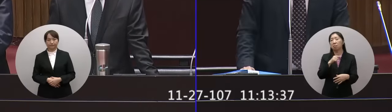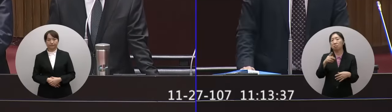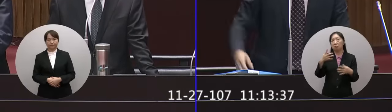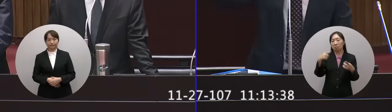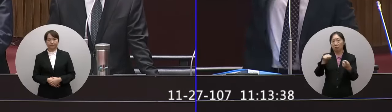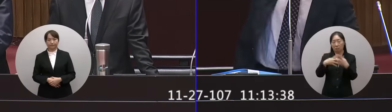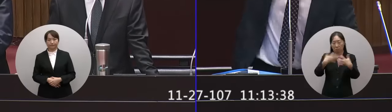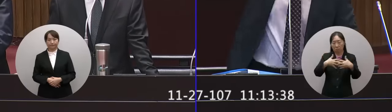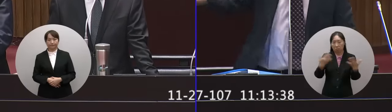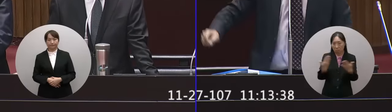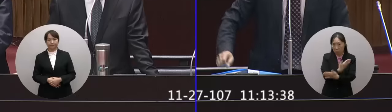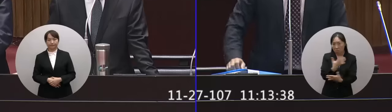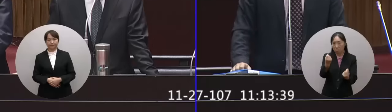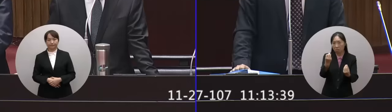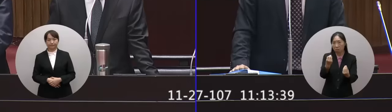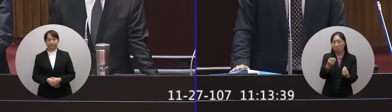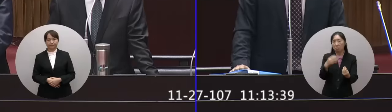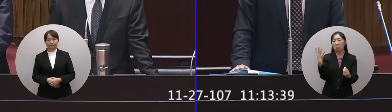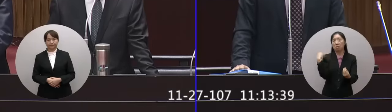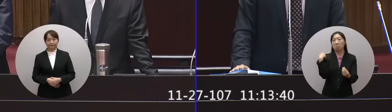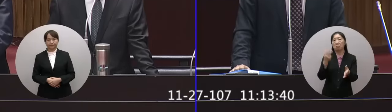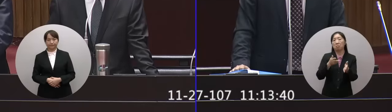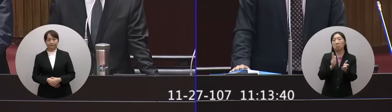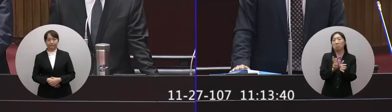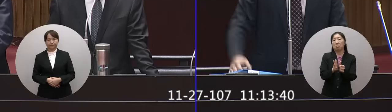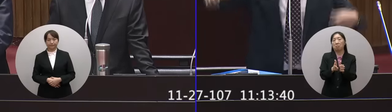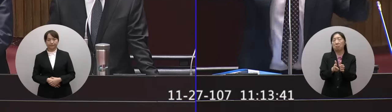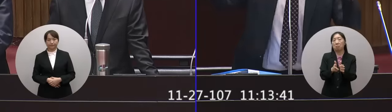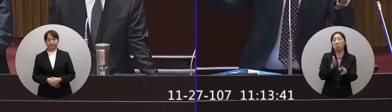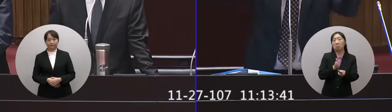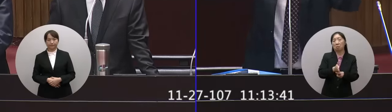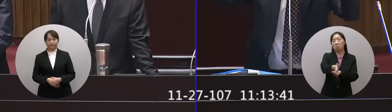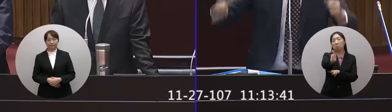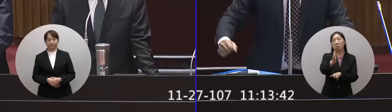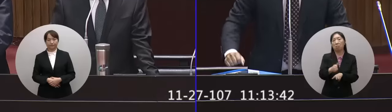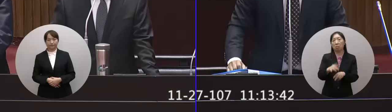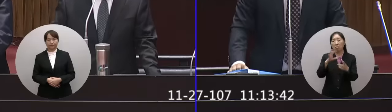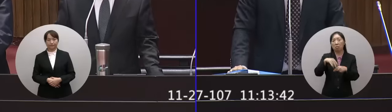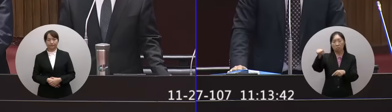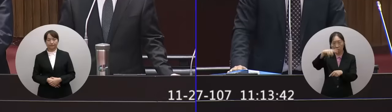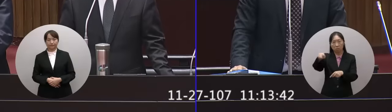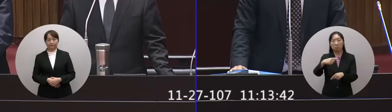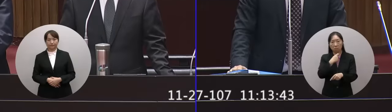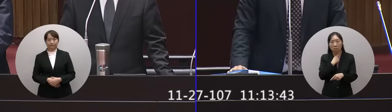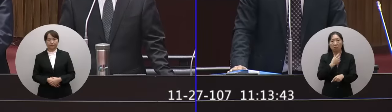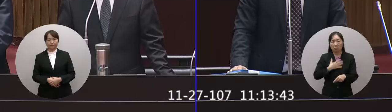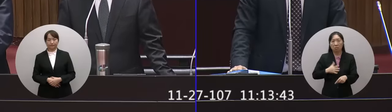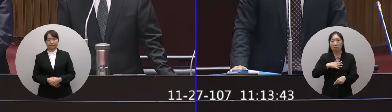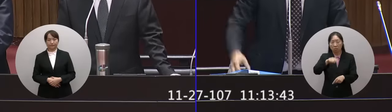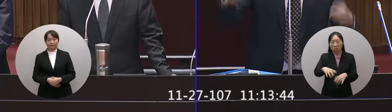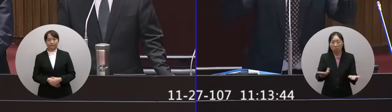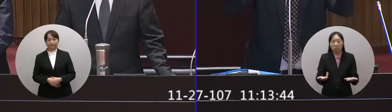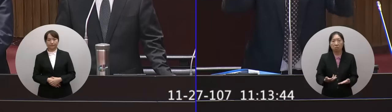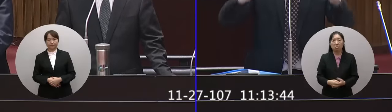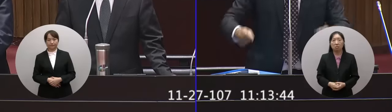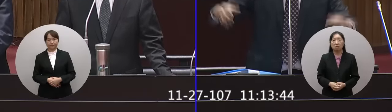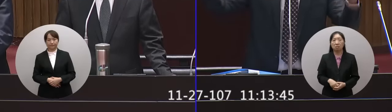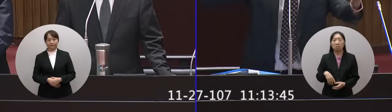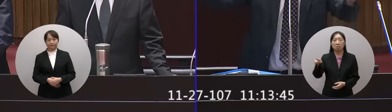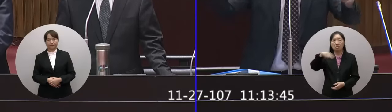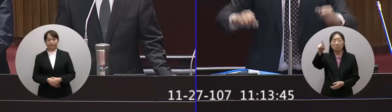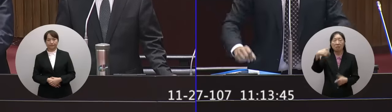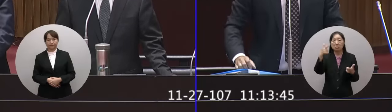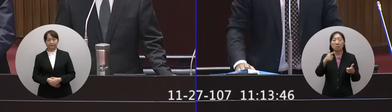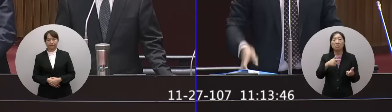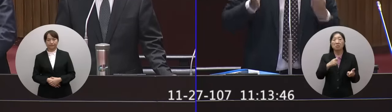沒有換我們還繼續讓這台普悠馬跑這個才是大家要聽到的真相啊大家要聽到的